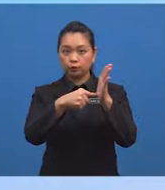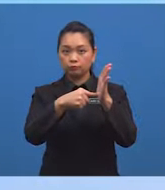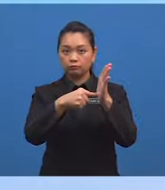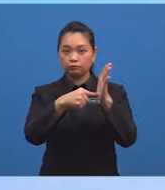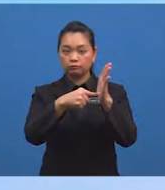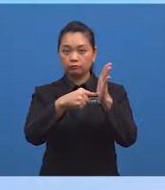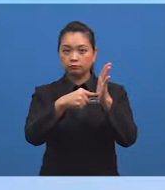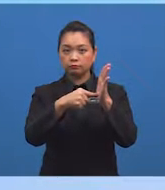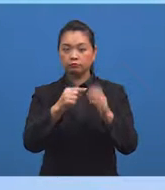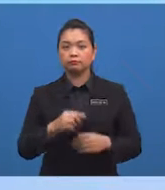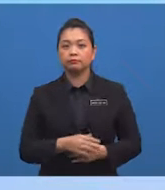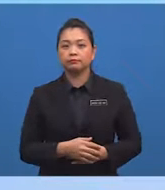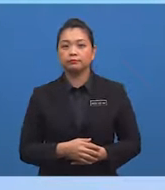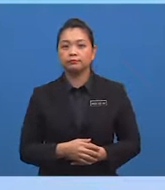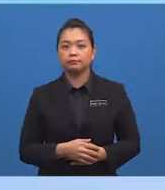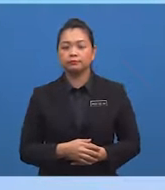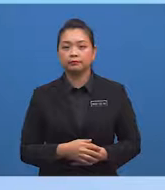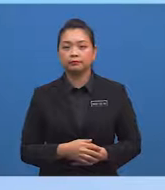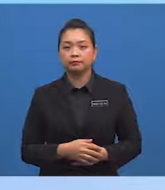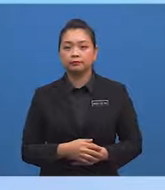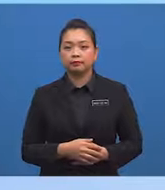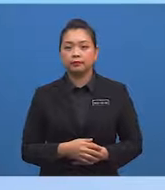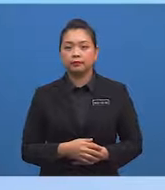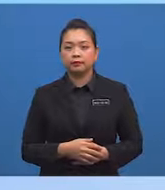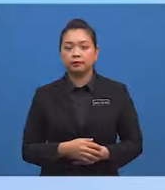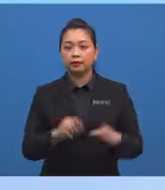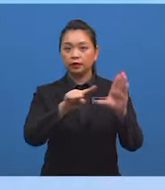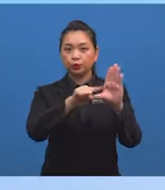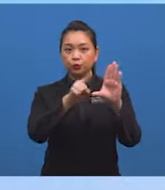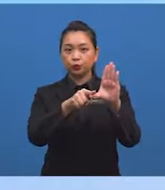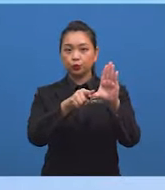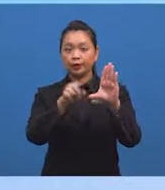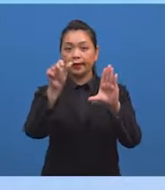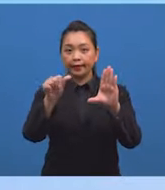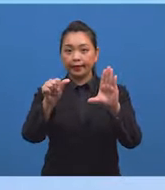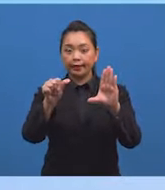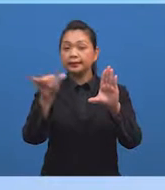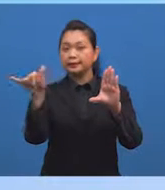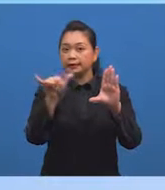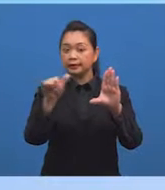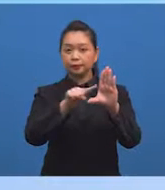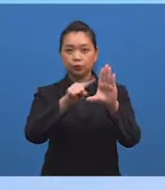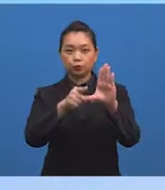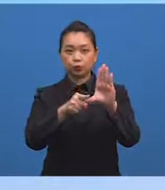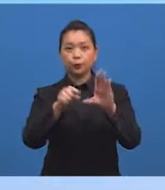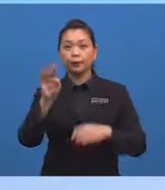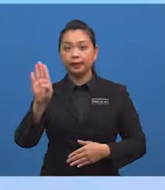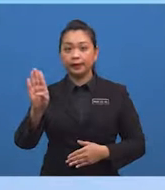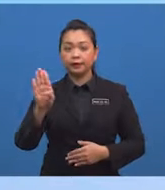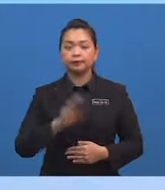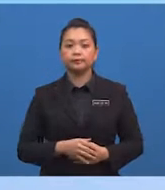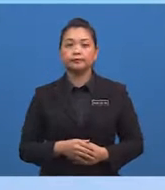Berdasarkan rajah, didapati sudut A adalah sama dengan sudut B